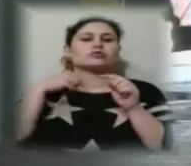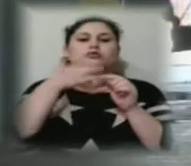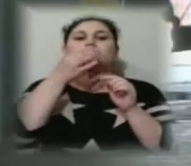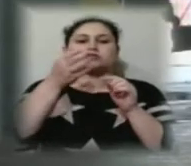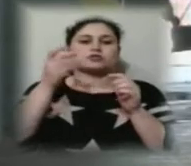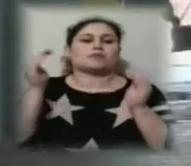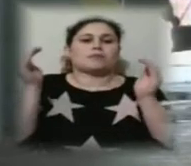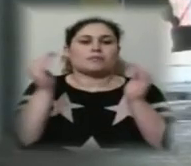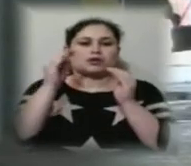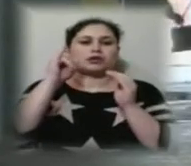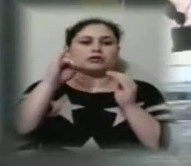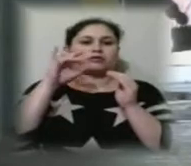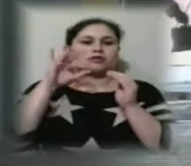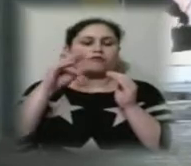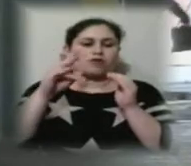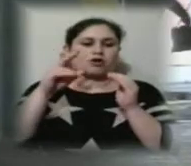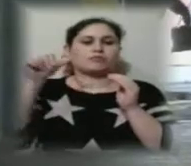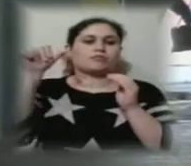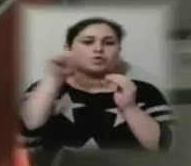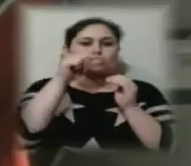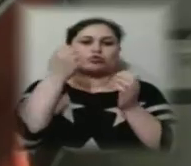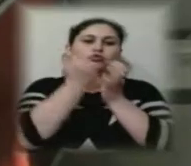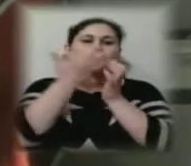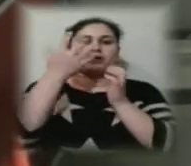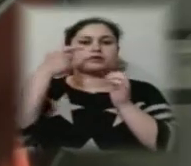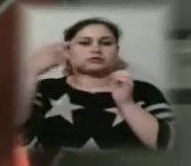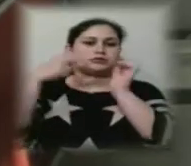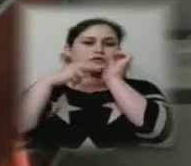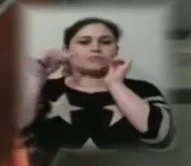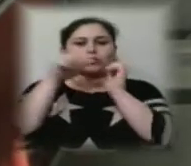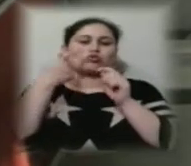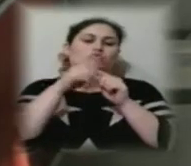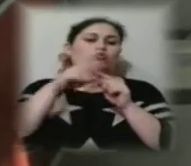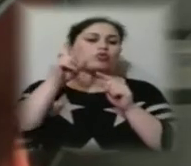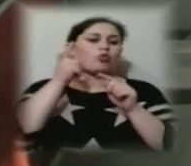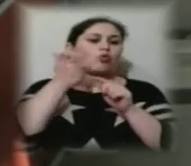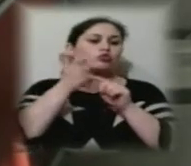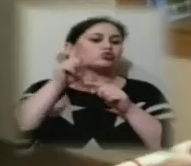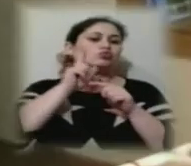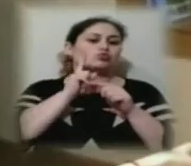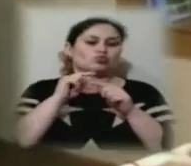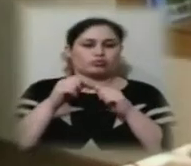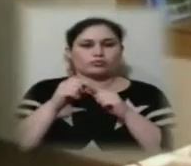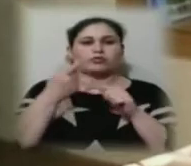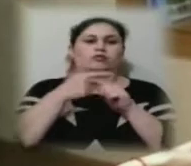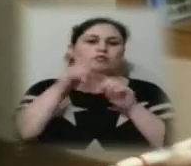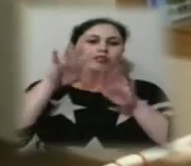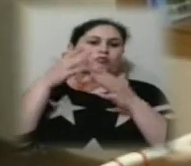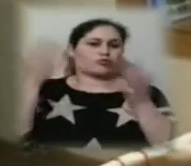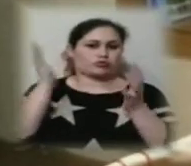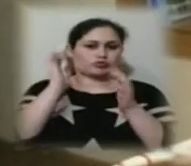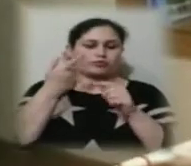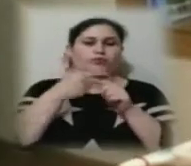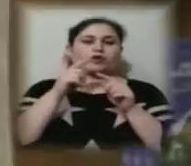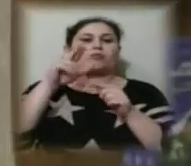інтервал руху між ними до 5-7 хвилин, зробити більш комфортними ці поїздки для наших містян. Проект депутатам